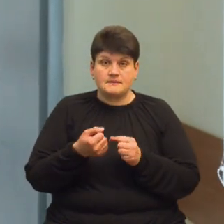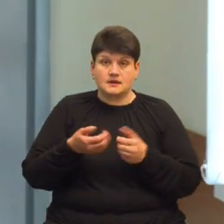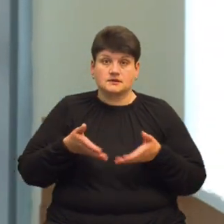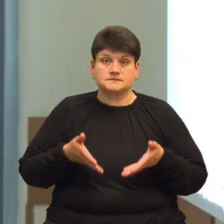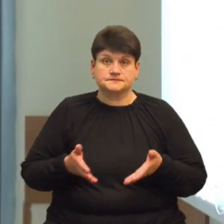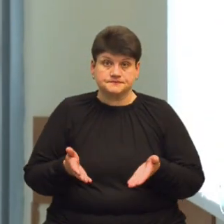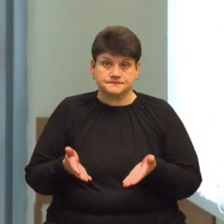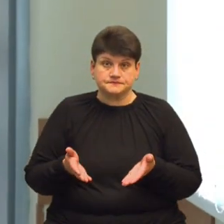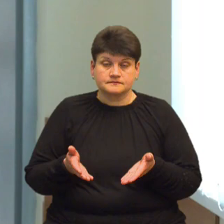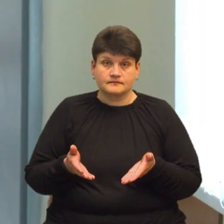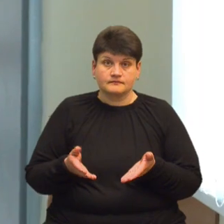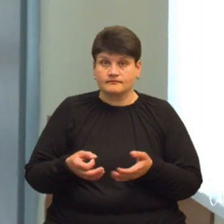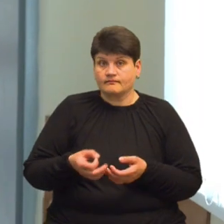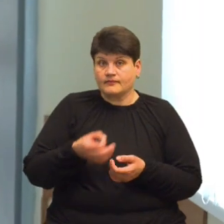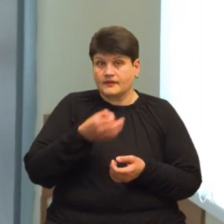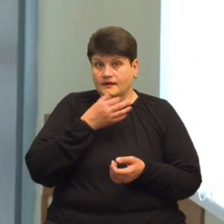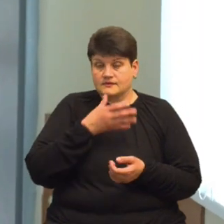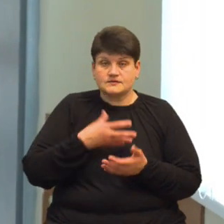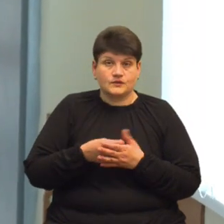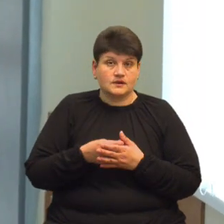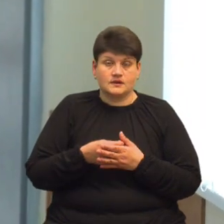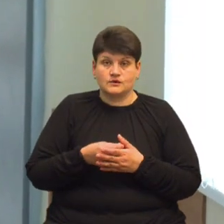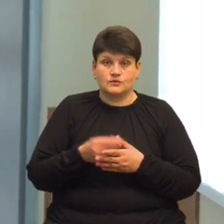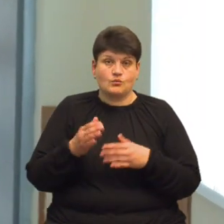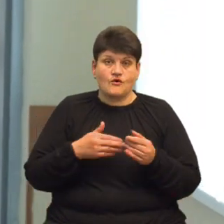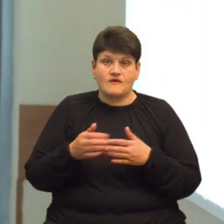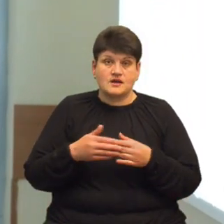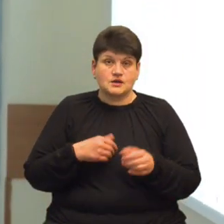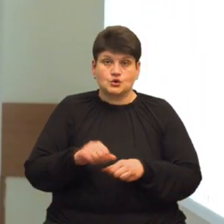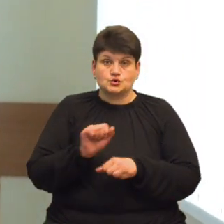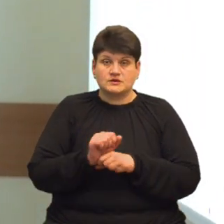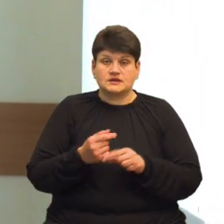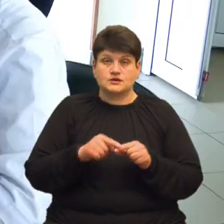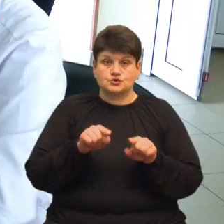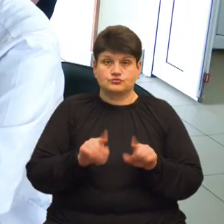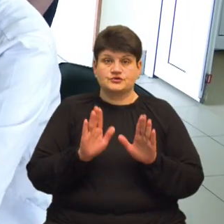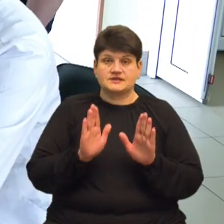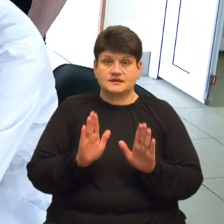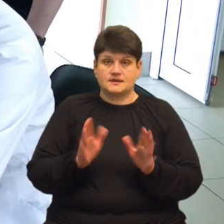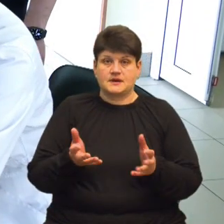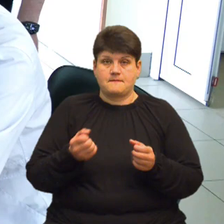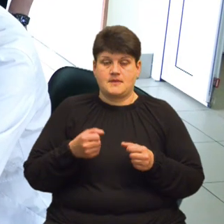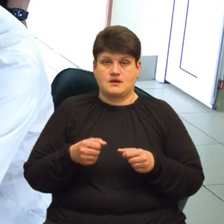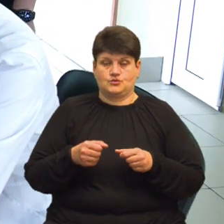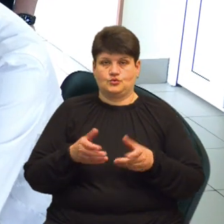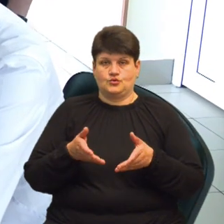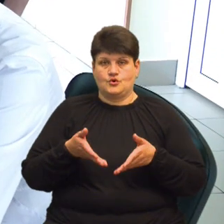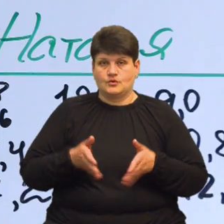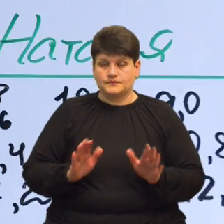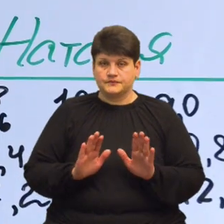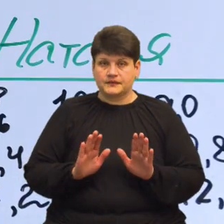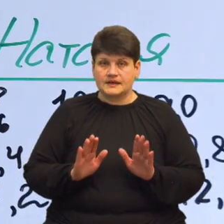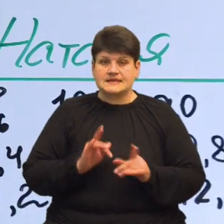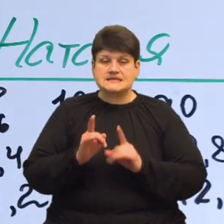то захопилася своєю професією і зупинилася на цьому, що тільки приймаю пологи. Зміна в акушерів, розповідає